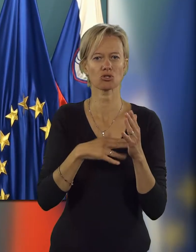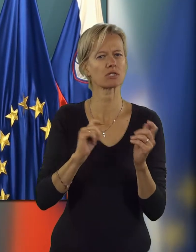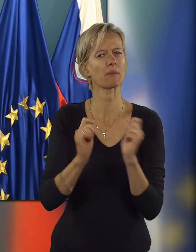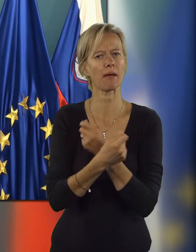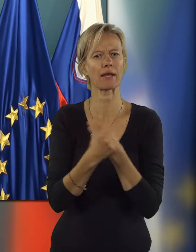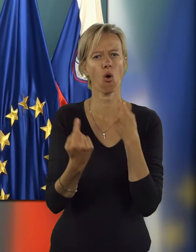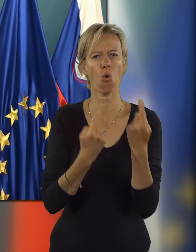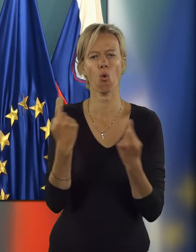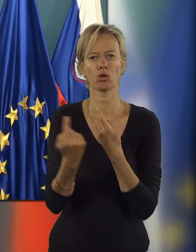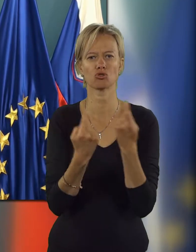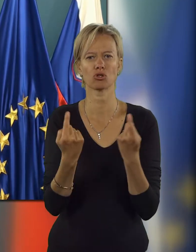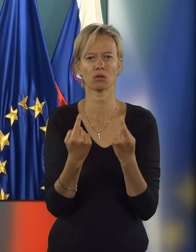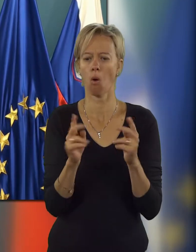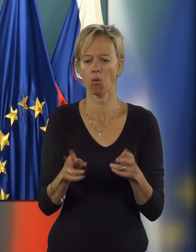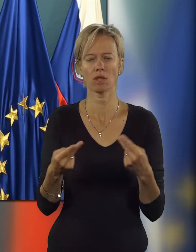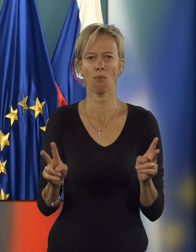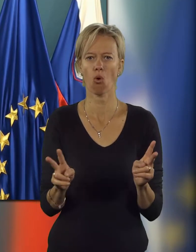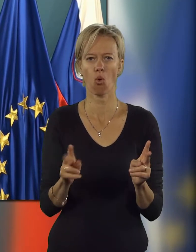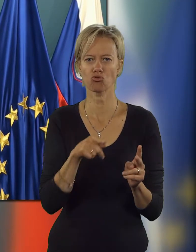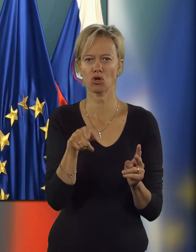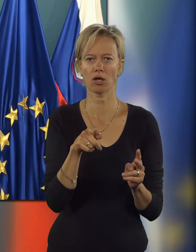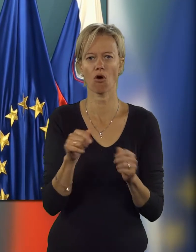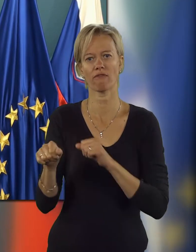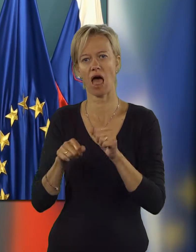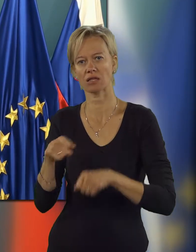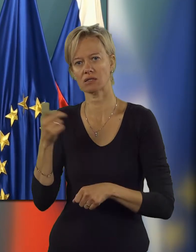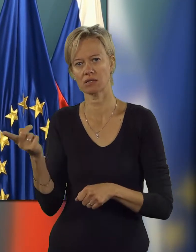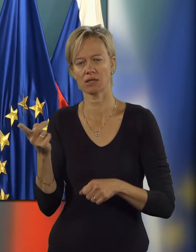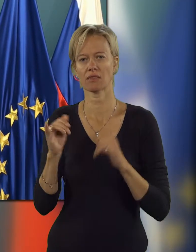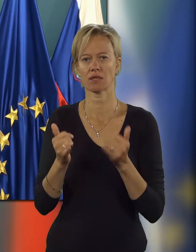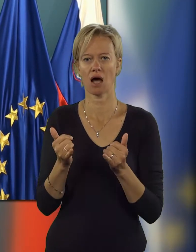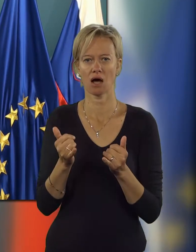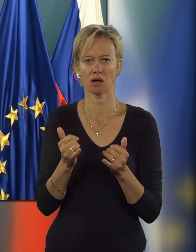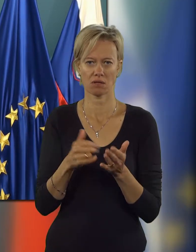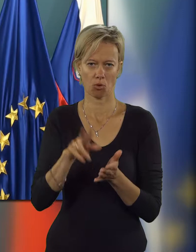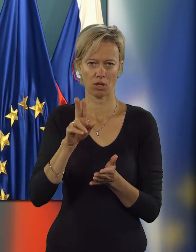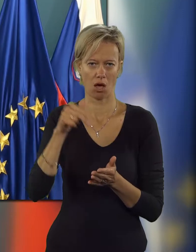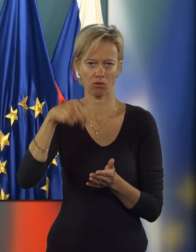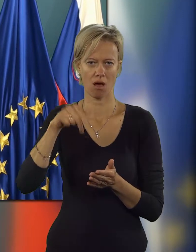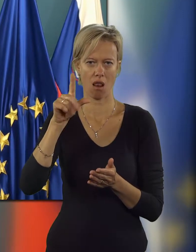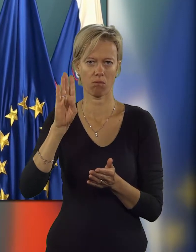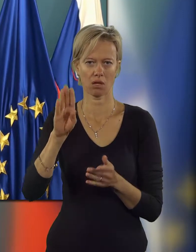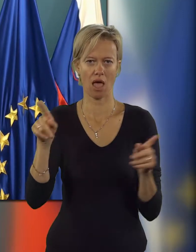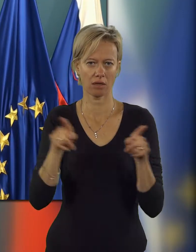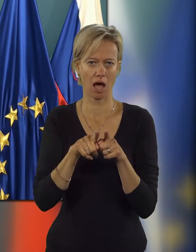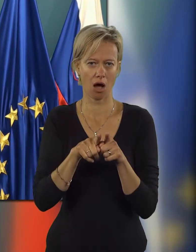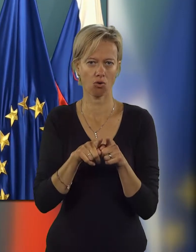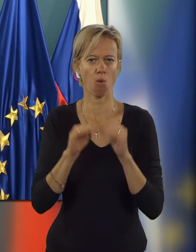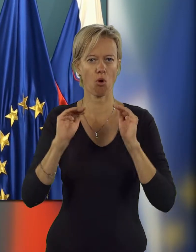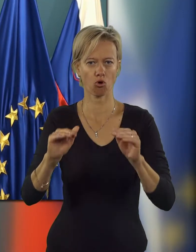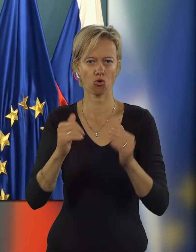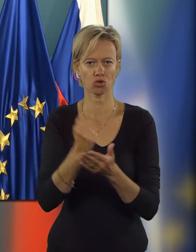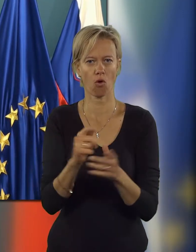spremenjene okoliščine, ki onemogočajo vladi, da da za prodajo NLB enako